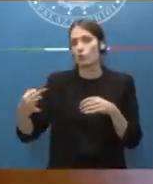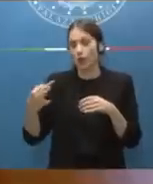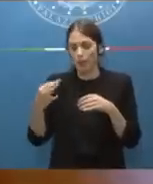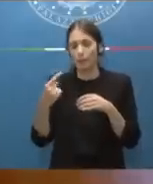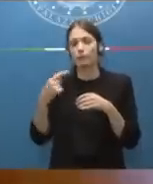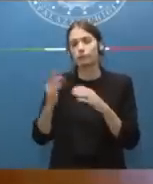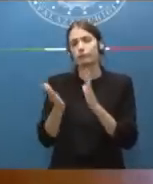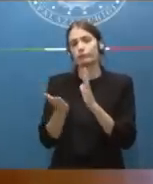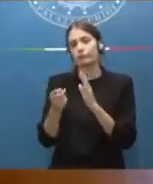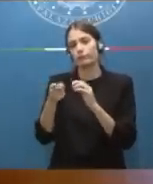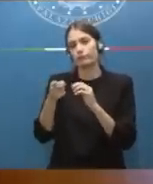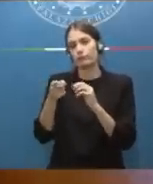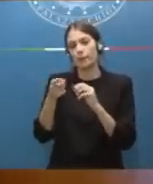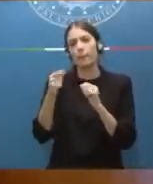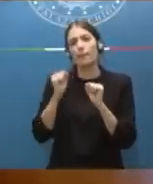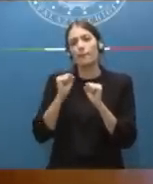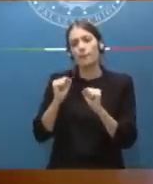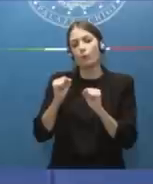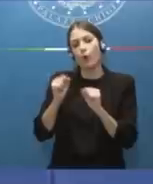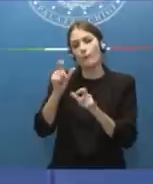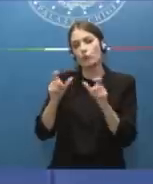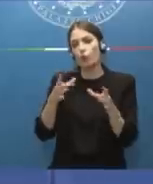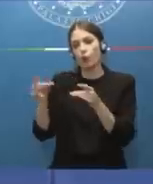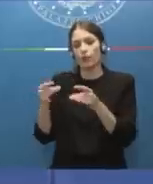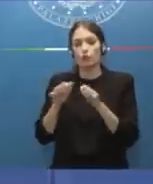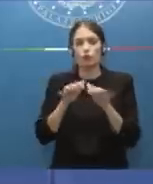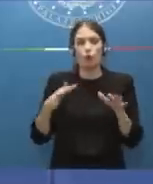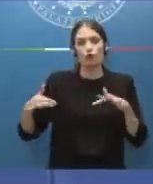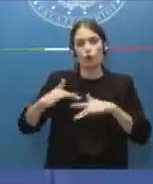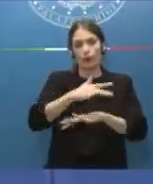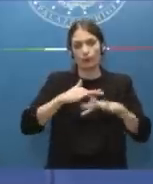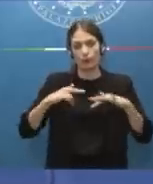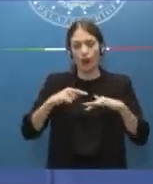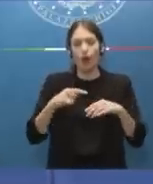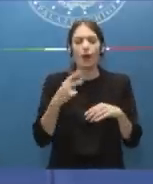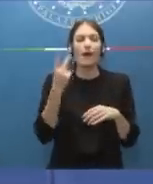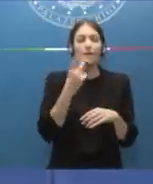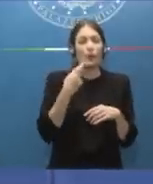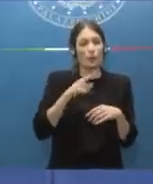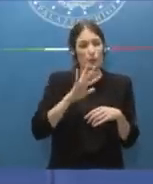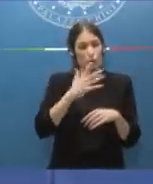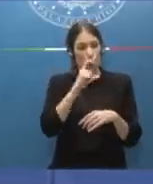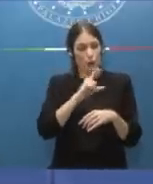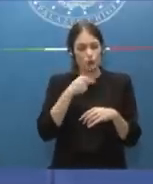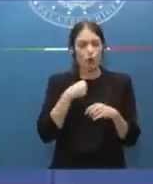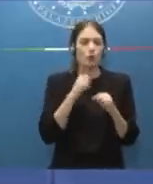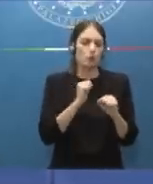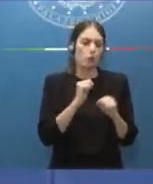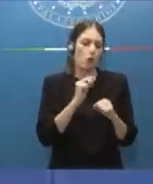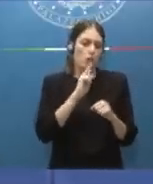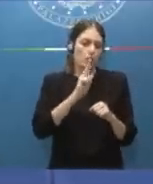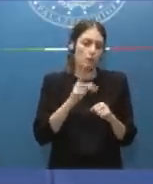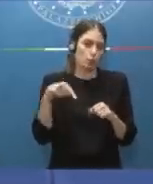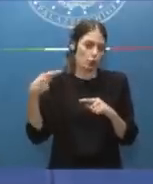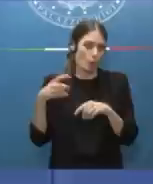appunto le persone contagiate nella società. Grazie. Guardi sul tema dei cinque giorni risponderà poi il Ministro Schillaci. Io posso dirle qual è secondo